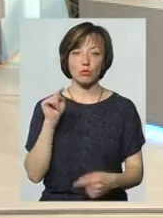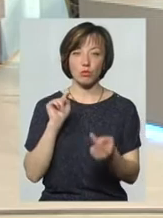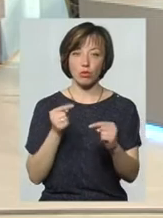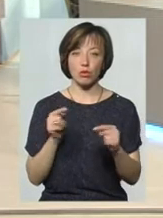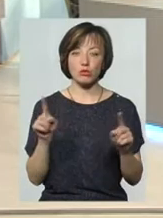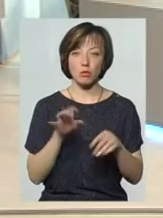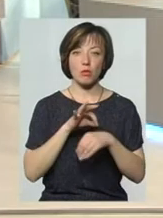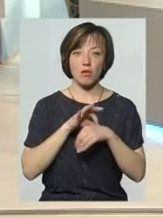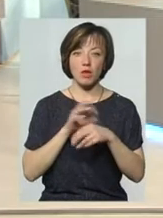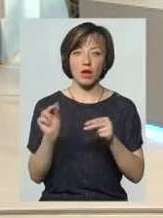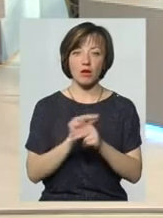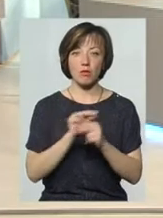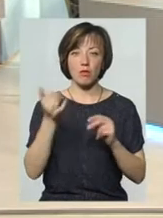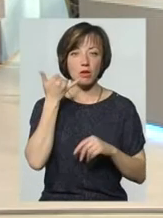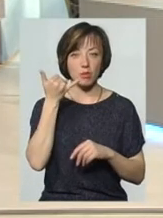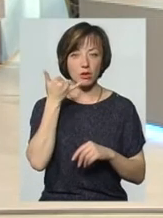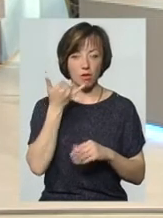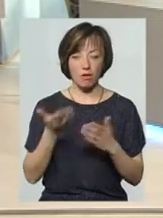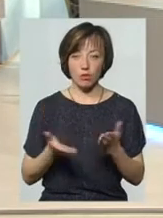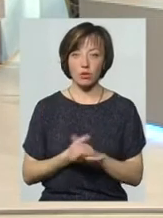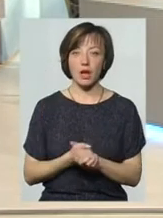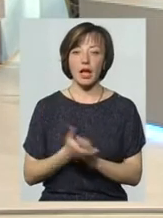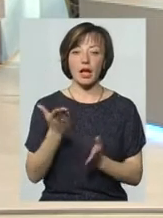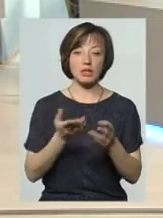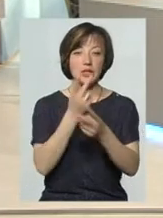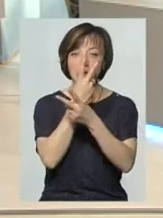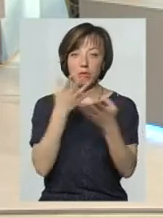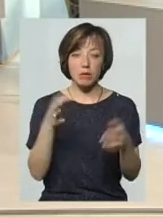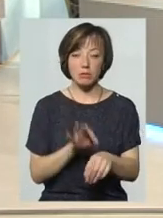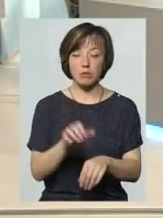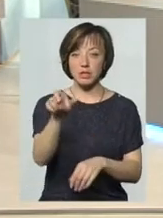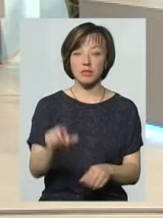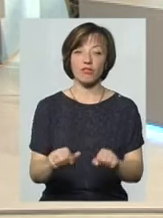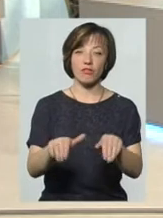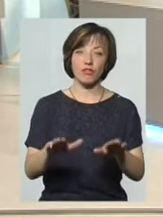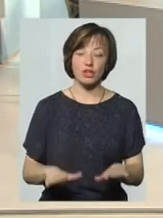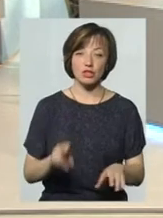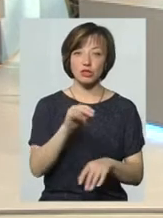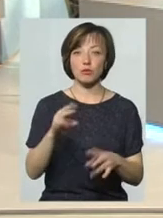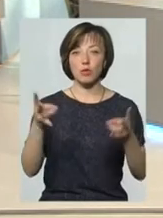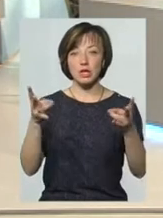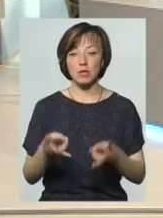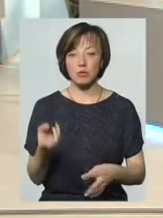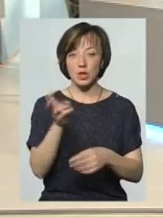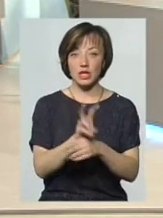проводилось лікування по телефону, і якщо ти не бачиш пацієнта вирішити, чи потрібно до нього йти, чи потрібно його,